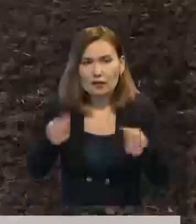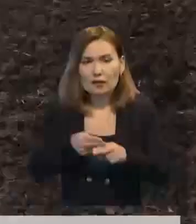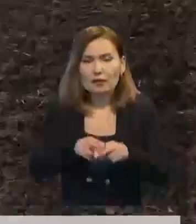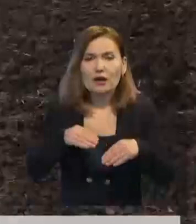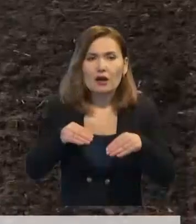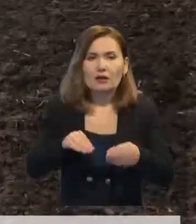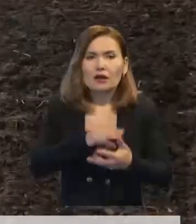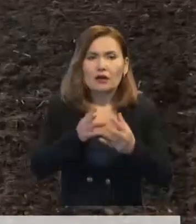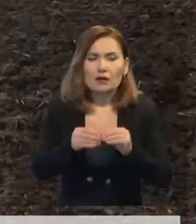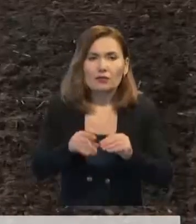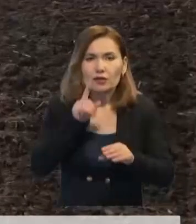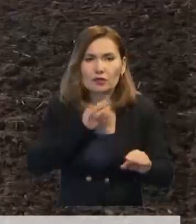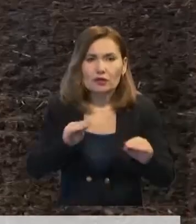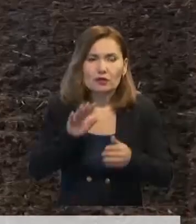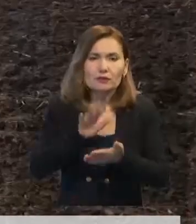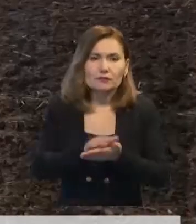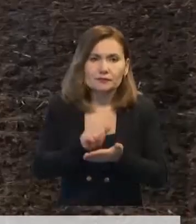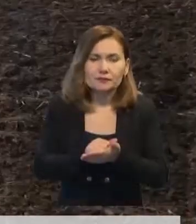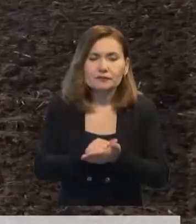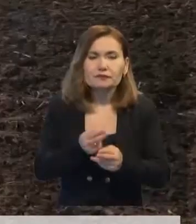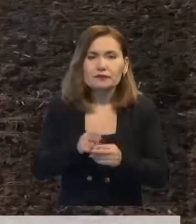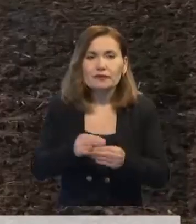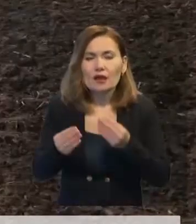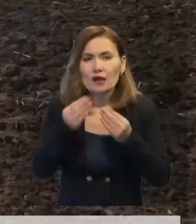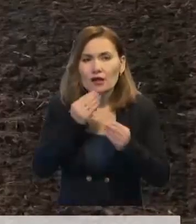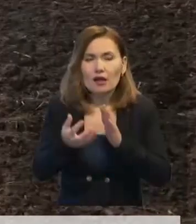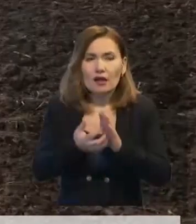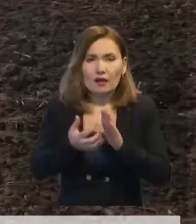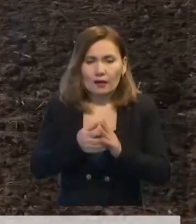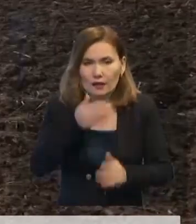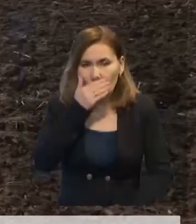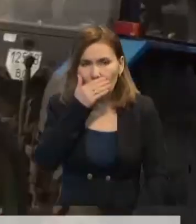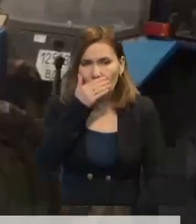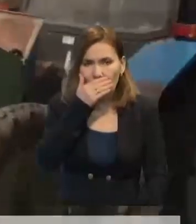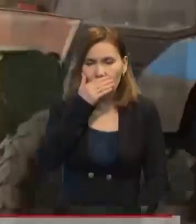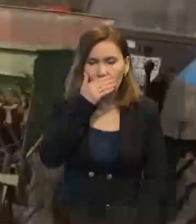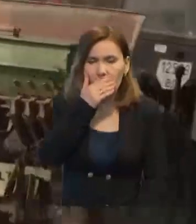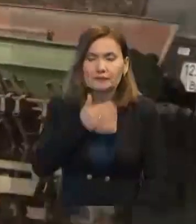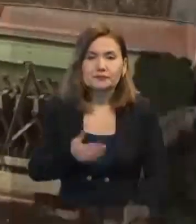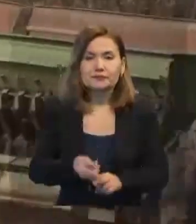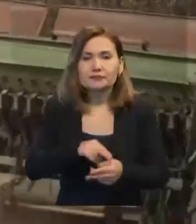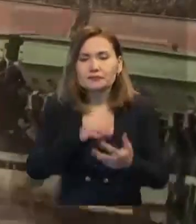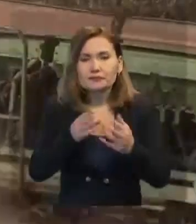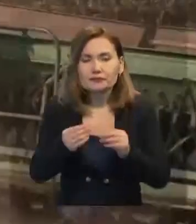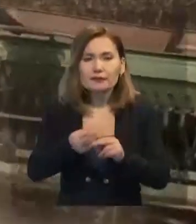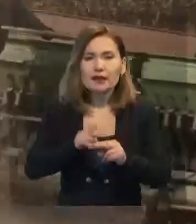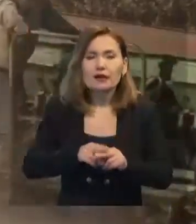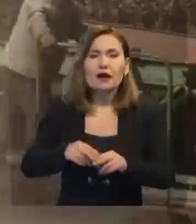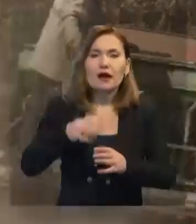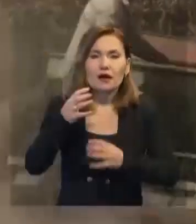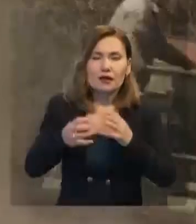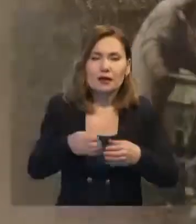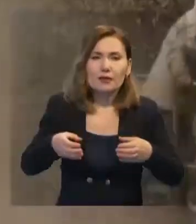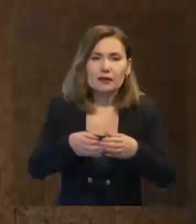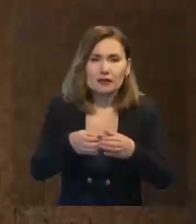салқаптарымен инфрақұрлымның біліну өсалдарынан азық түлік қауіпстігіне қауіп төніп тұрған айтады. Мұндай жағдайды болдырмау үшін қалқаралық